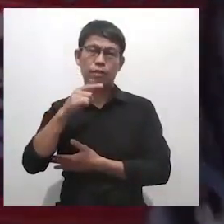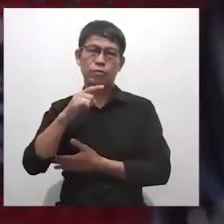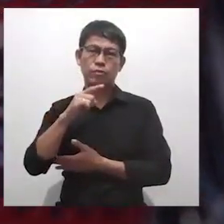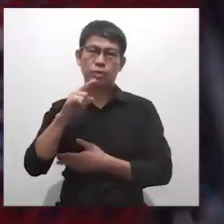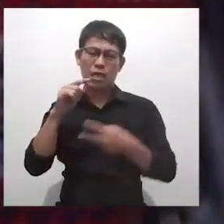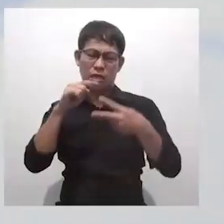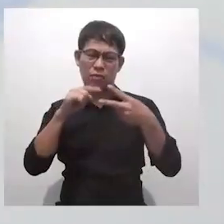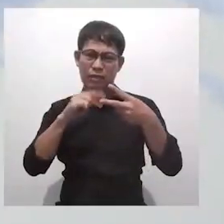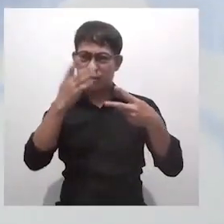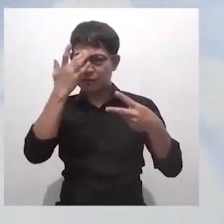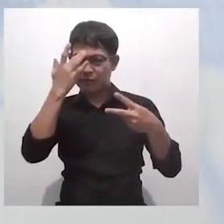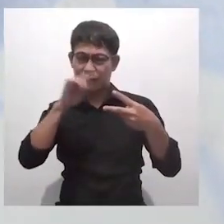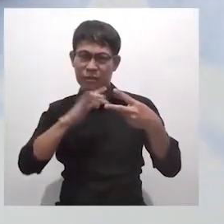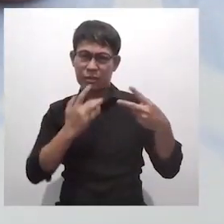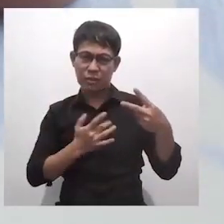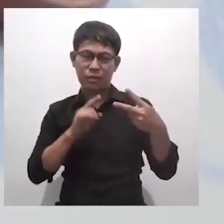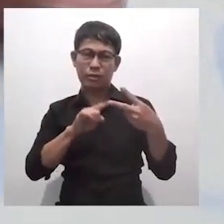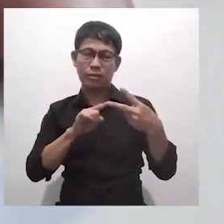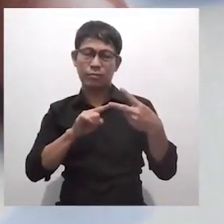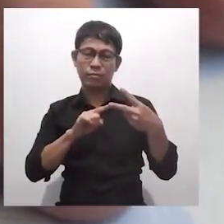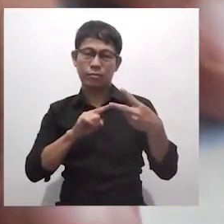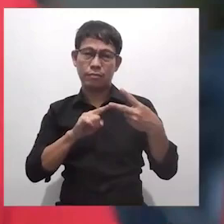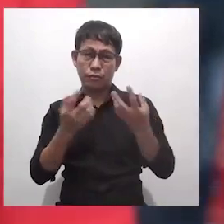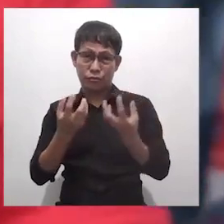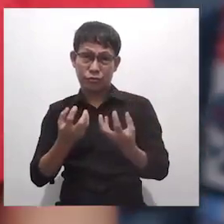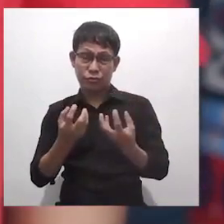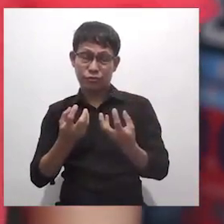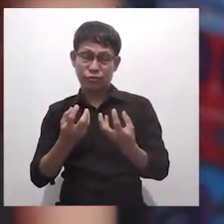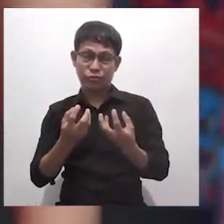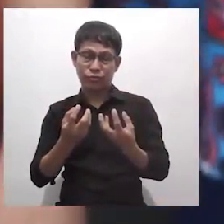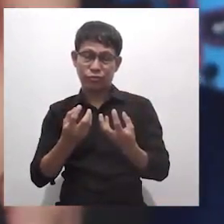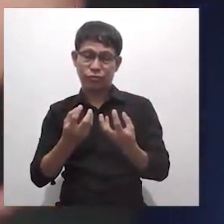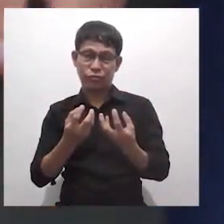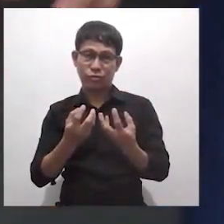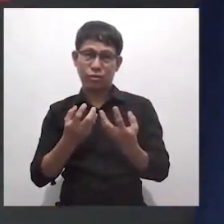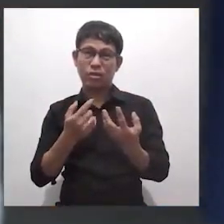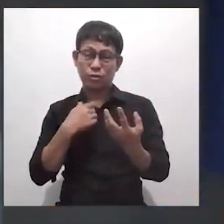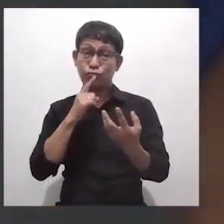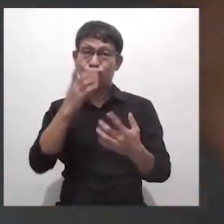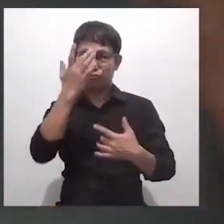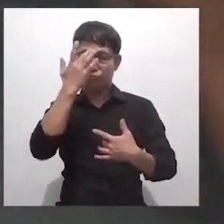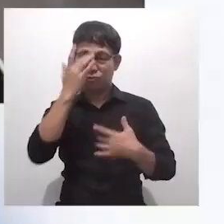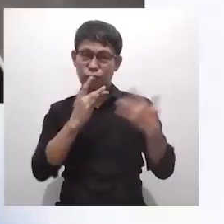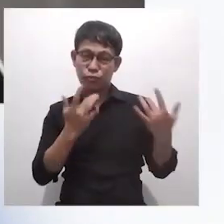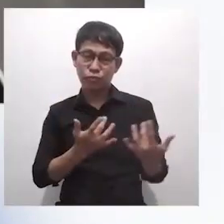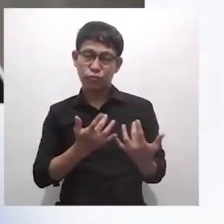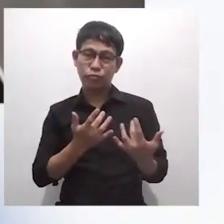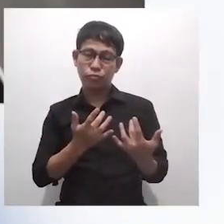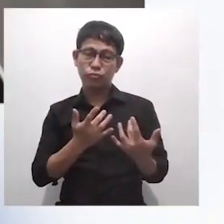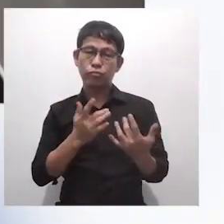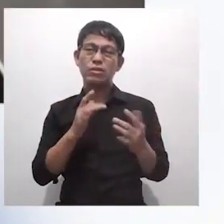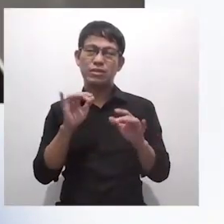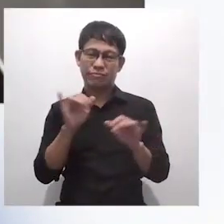Kasi dalawa po yung sakit niya. Sa heart, saka sa protestes. Meron problema siya sa puso